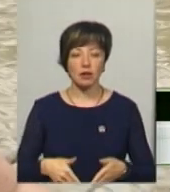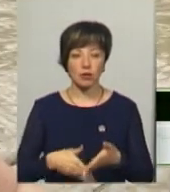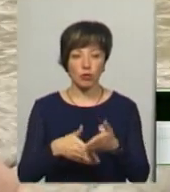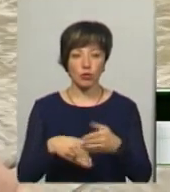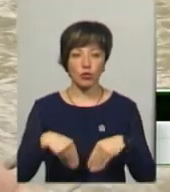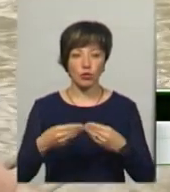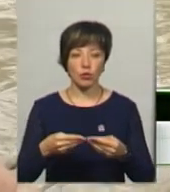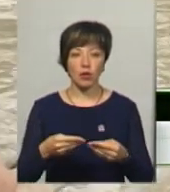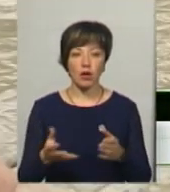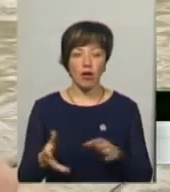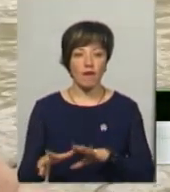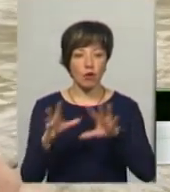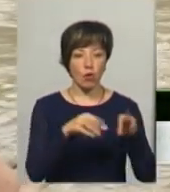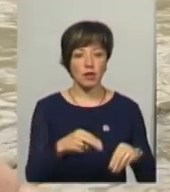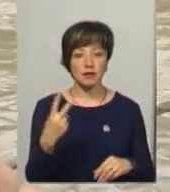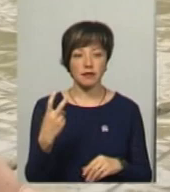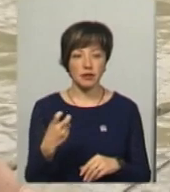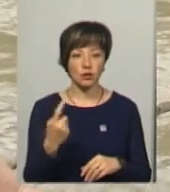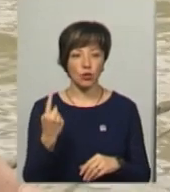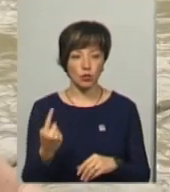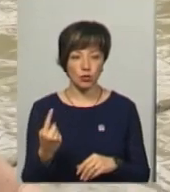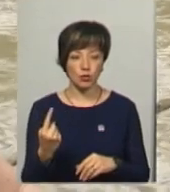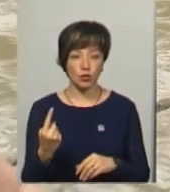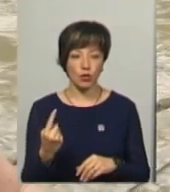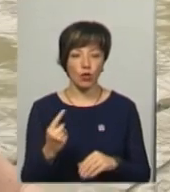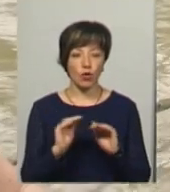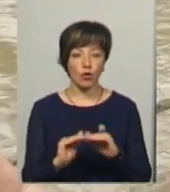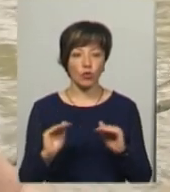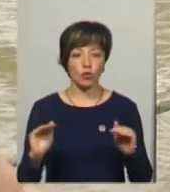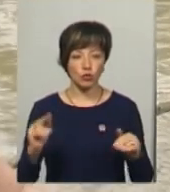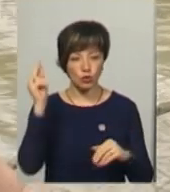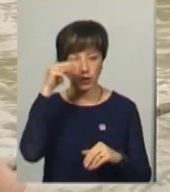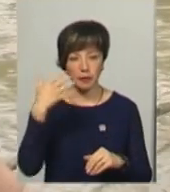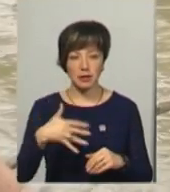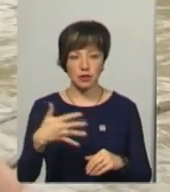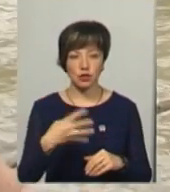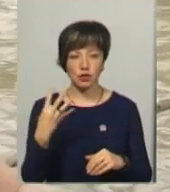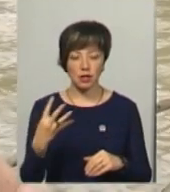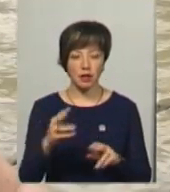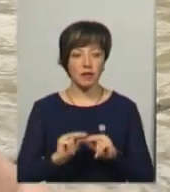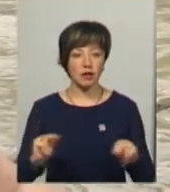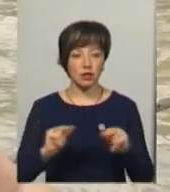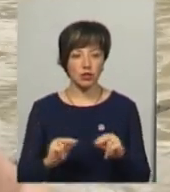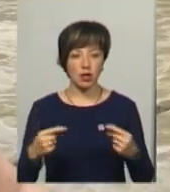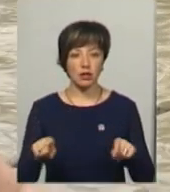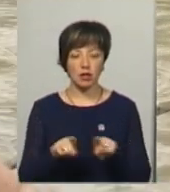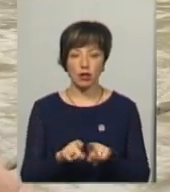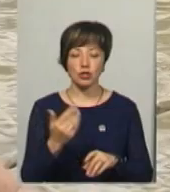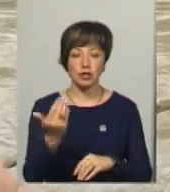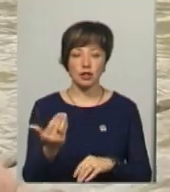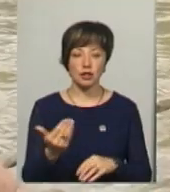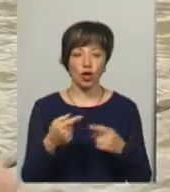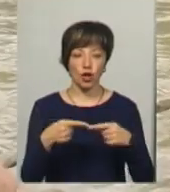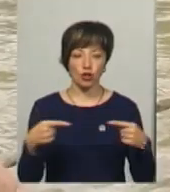евакуації 201 учня, а також 54 викладача, а також їхніх